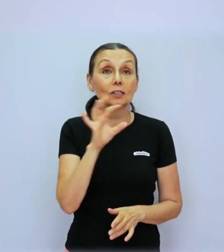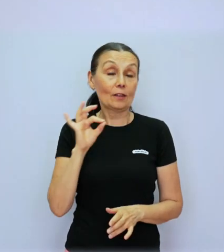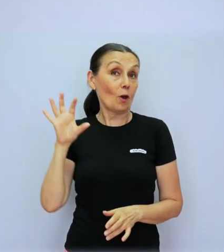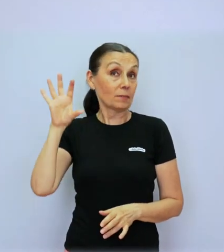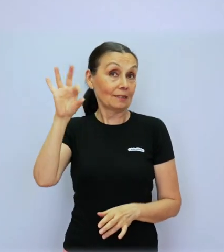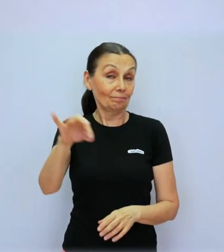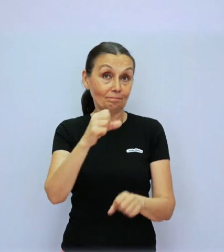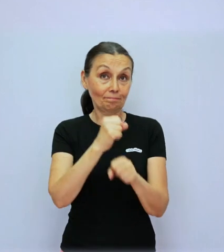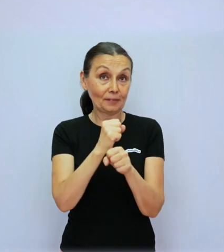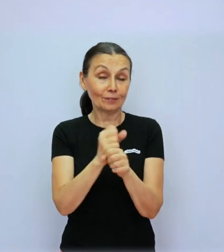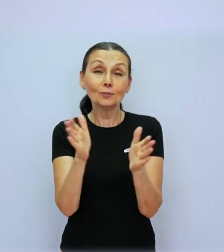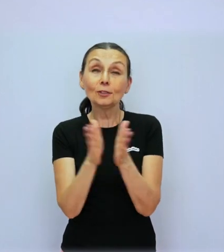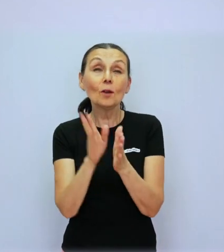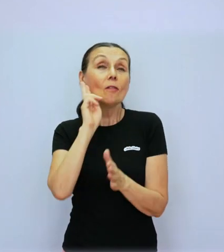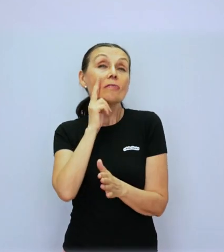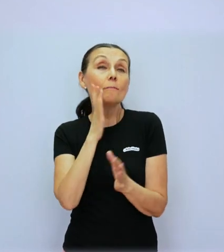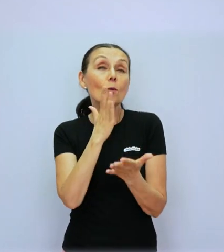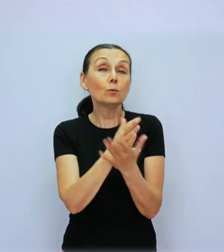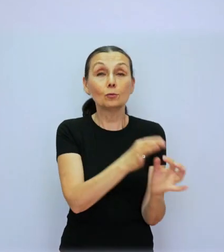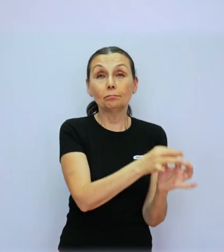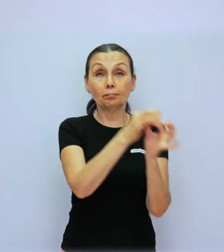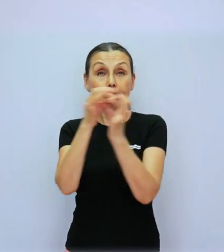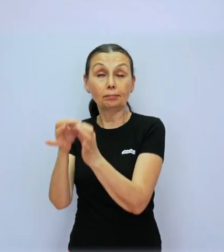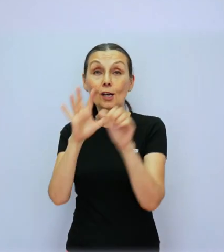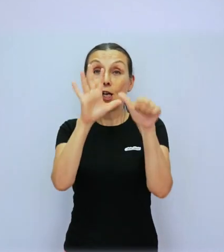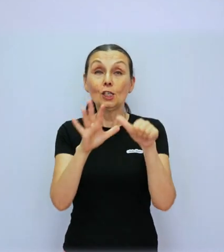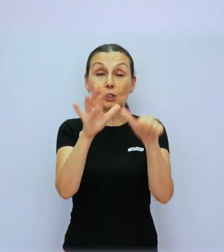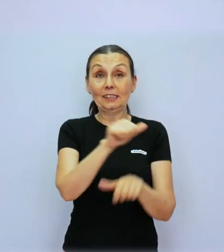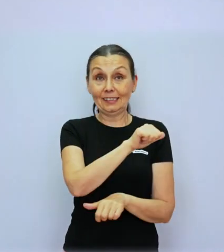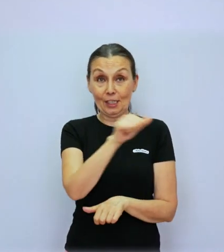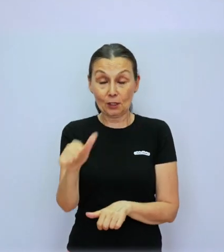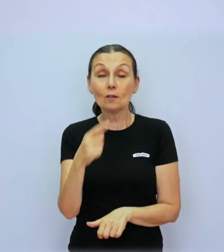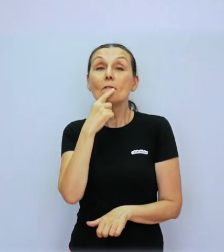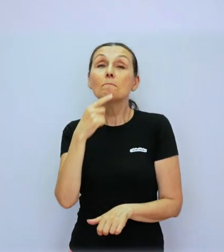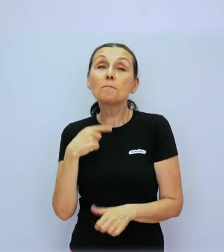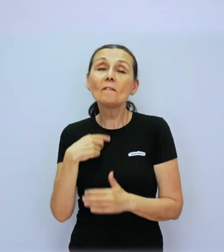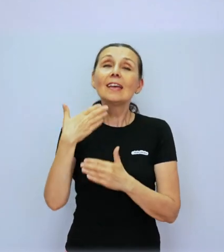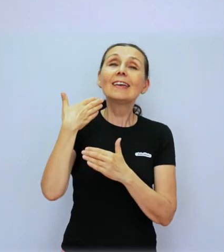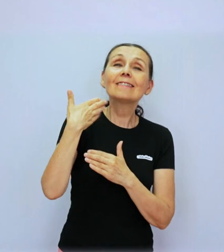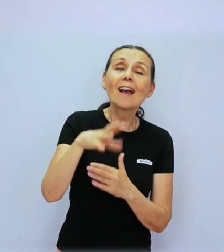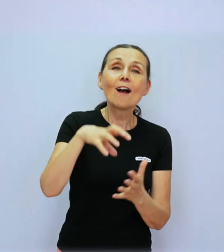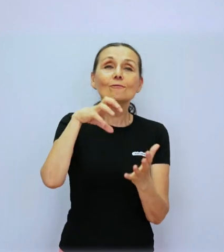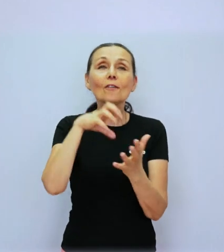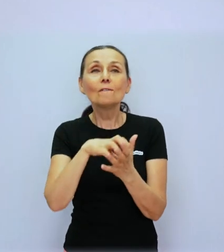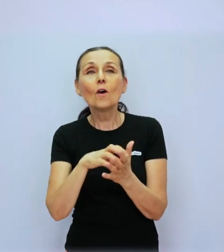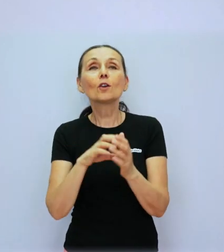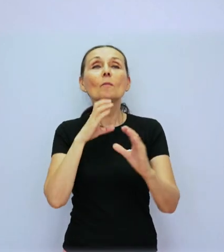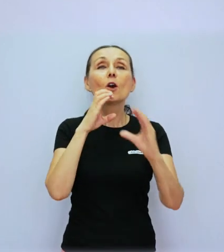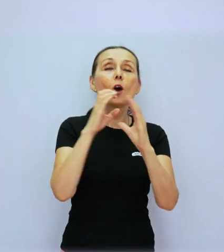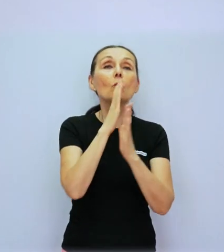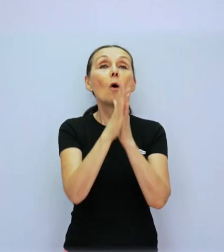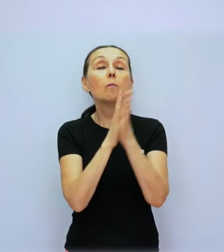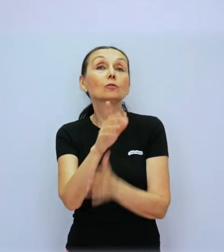Dobrej linky pracuje s nepočujúcimi už 16 rokov a pretradila nám, aké ďalšie formy posunkovej